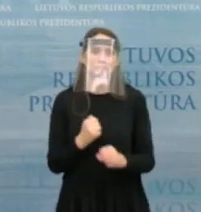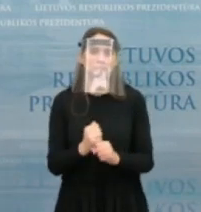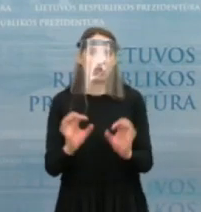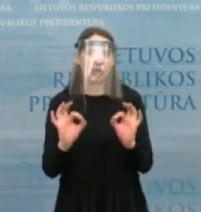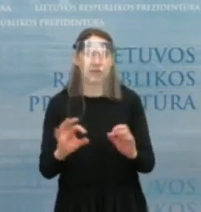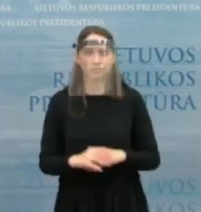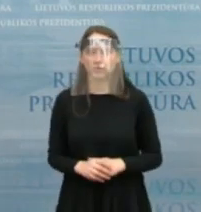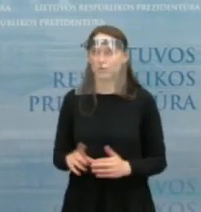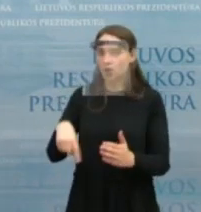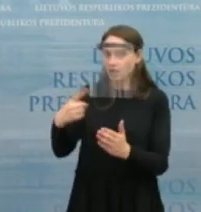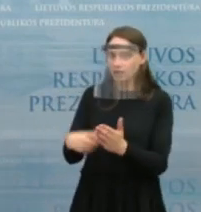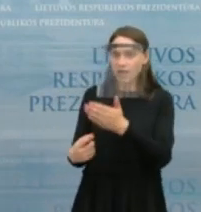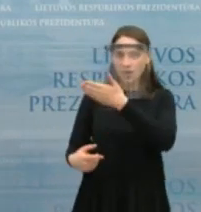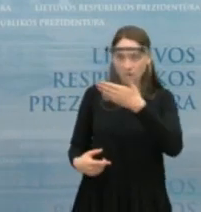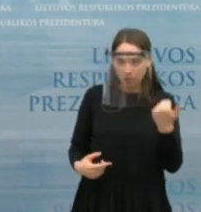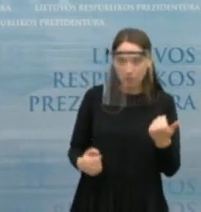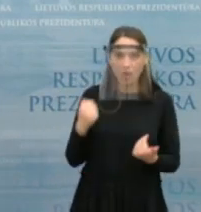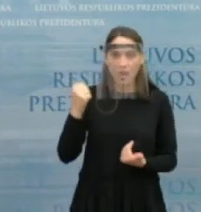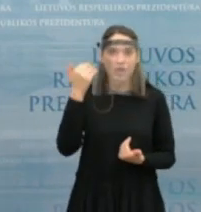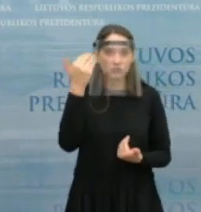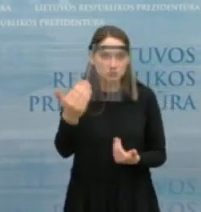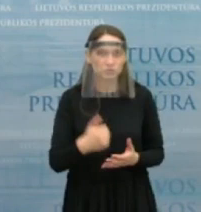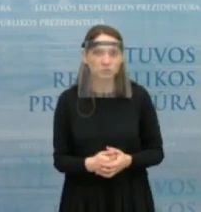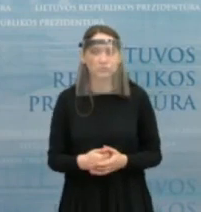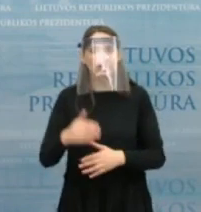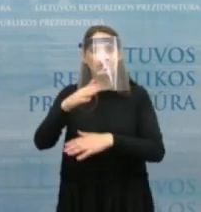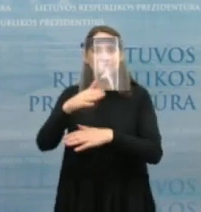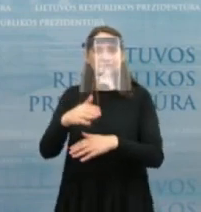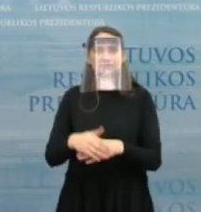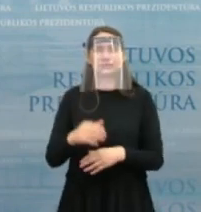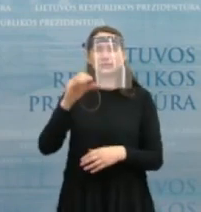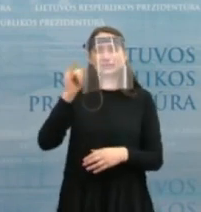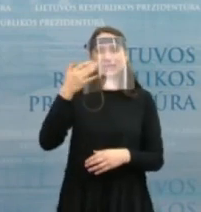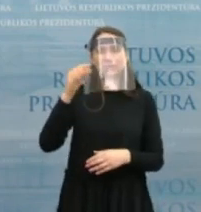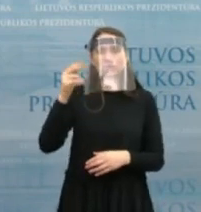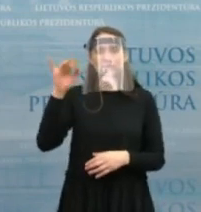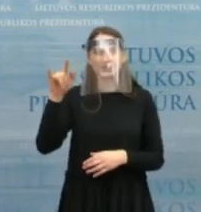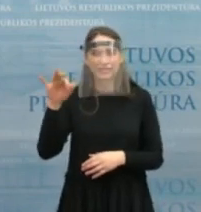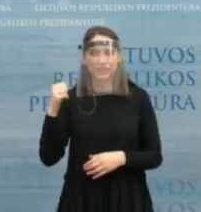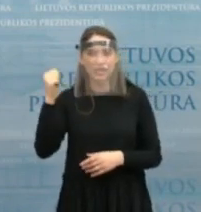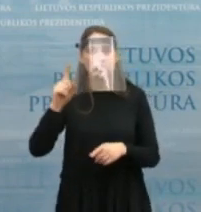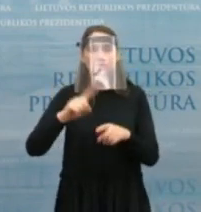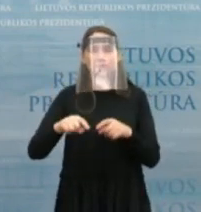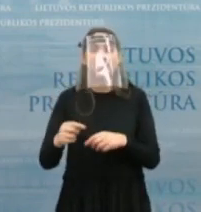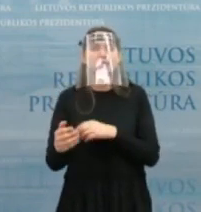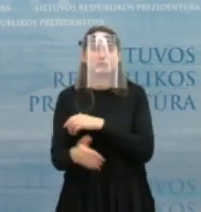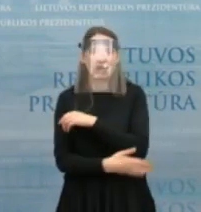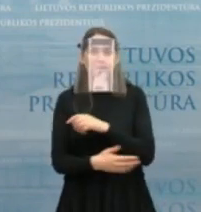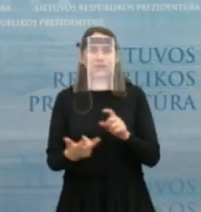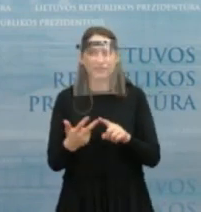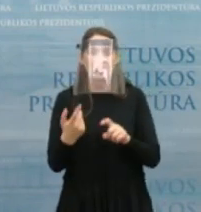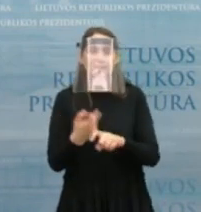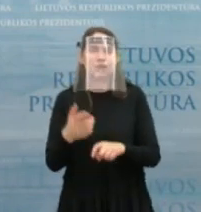Kolegos, jeigu daugiau klausimų nebieturite, tai ačiū labai, ačiū labai Simonui Kairiui. Ir sustiksime dar katelį 17